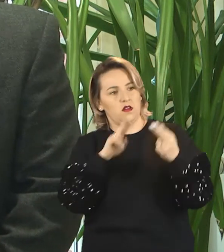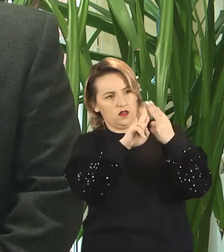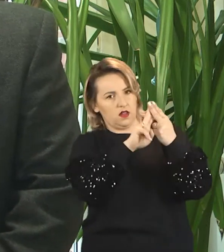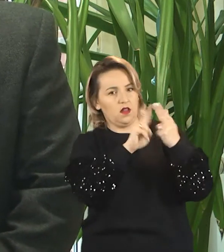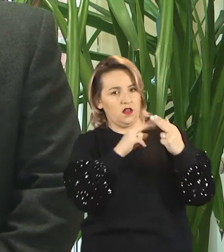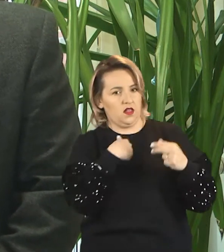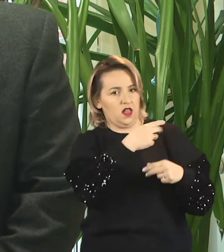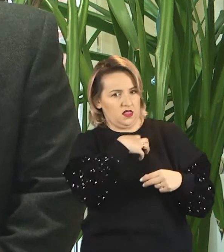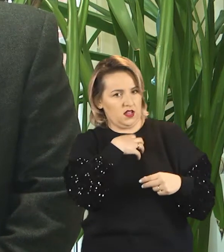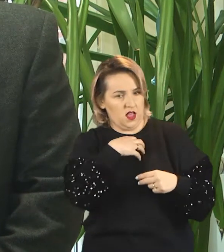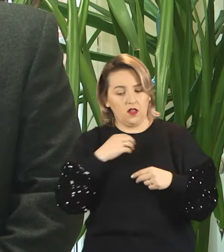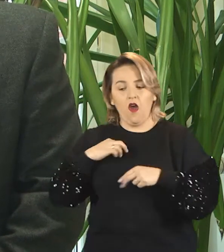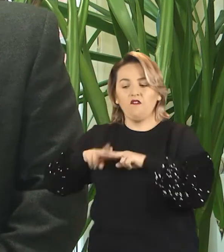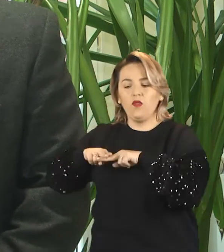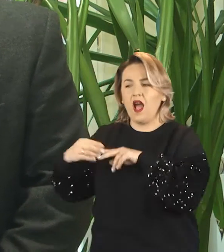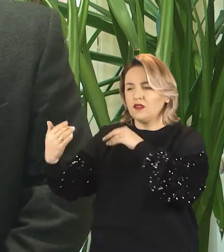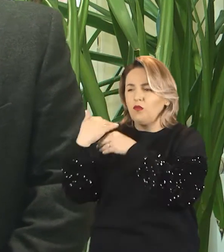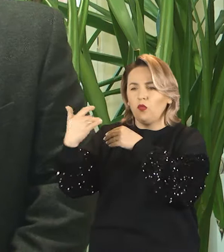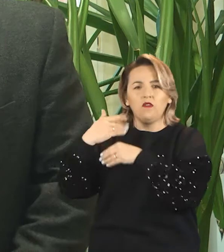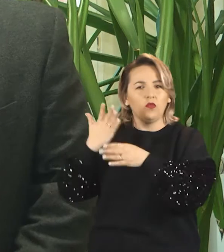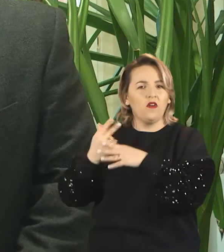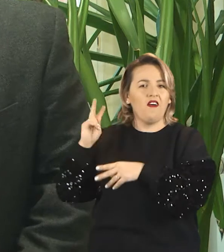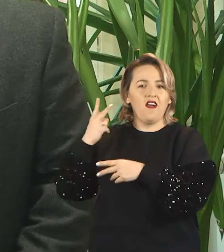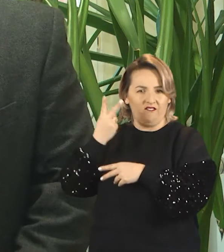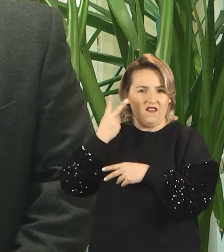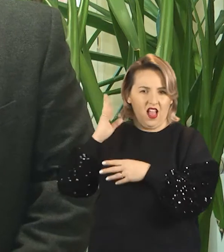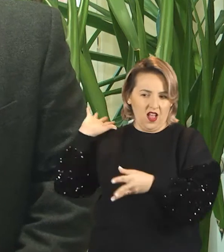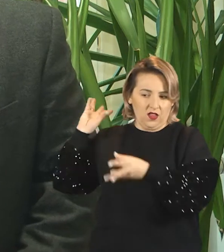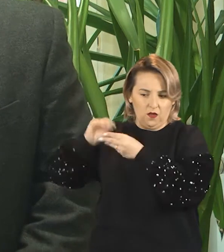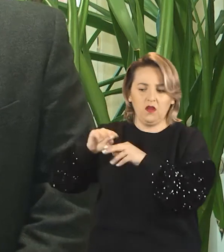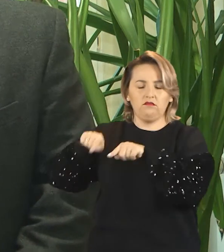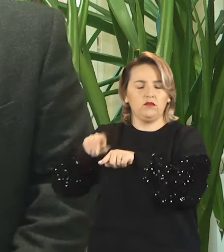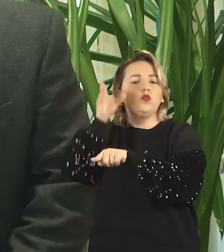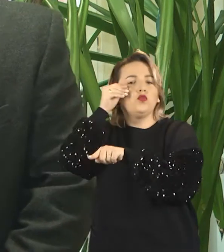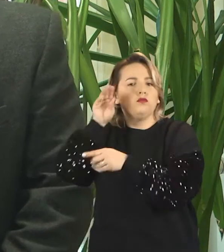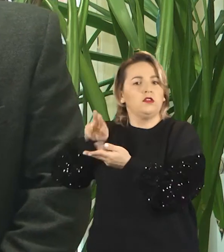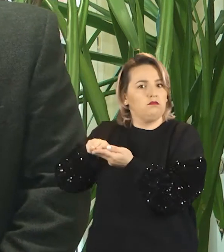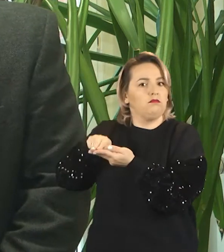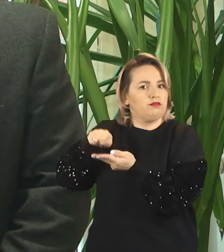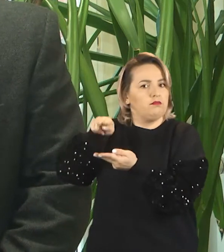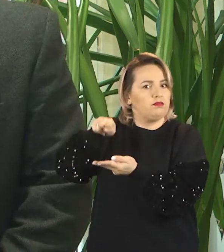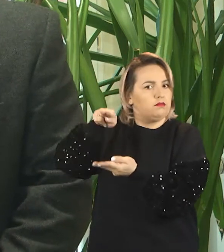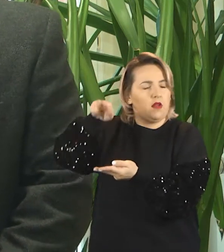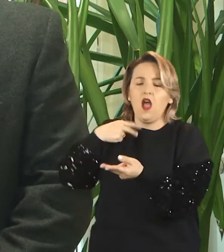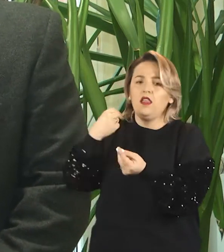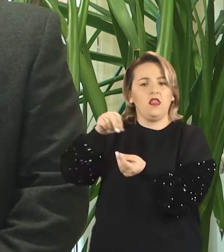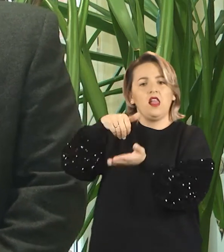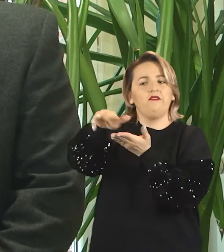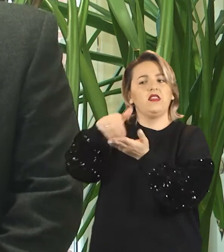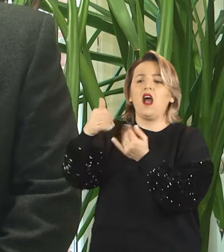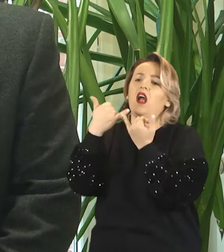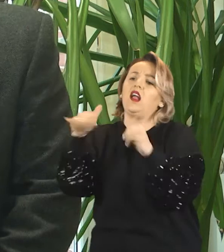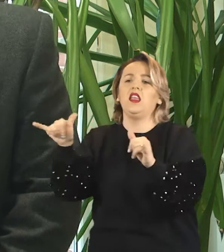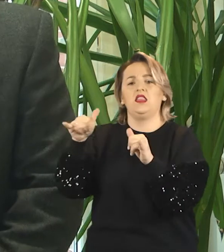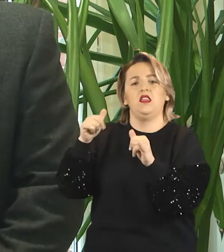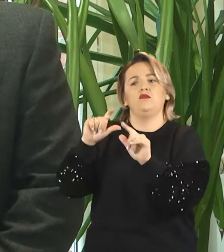środki, które zbiera fundacja będą pozostawały na koncie fundacji. Nie wydamy